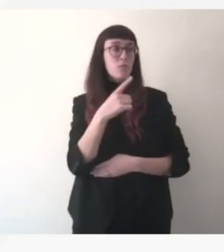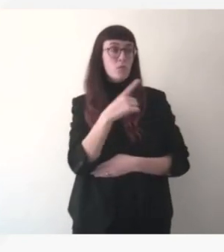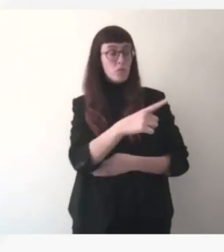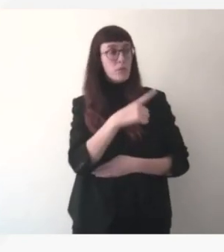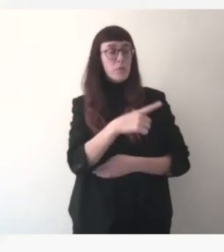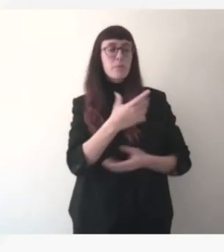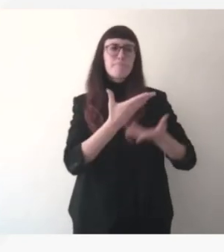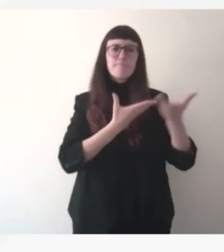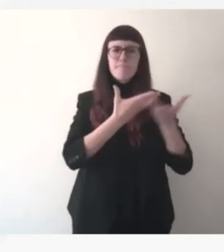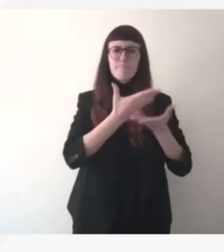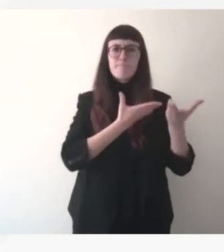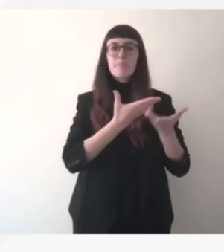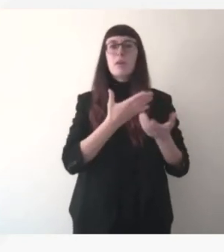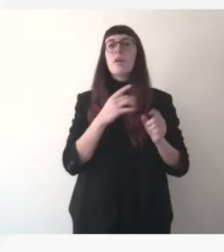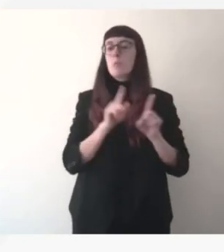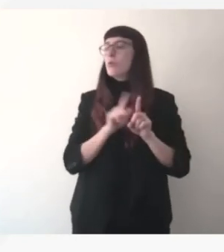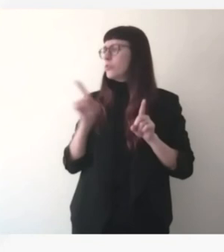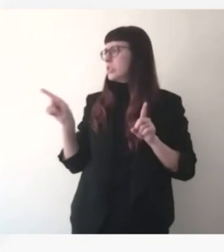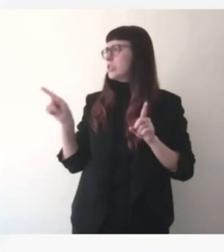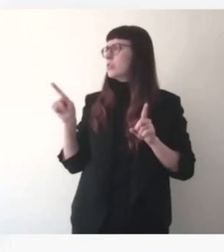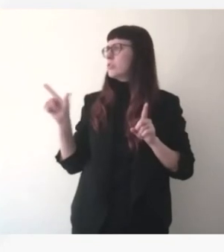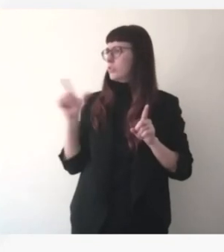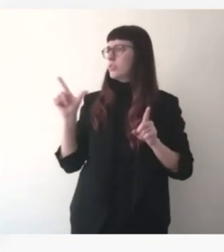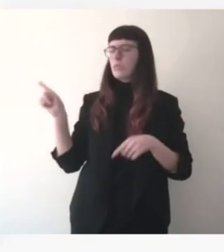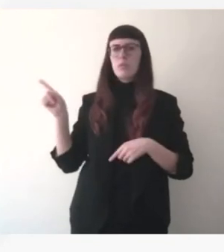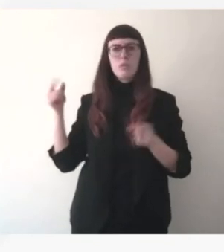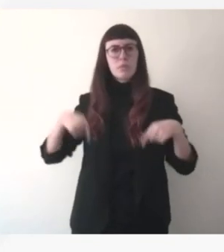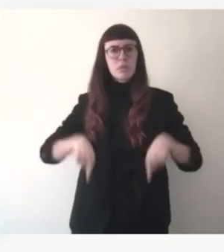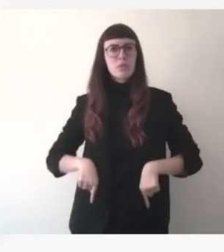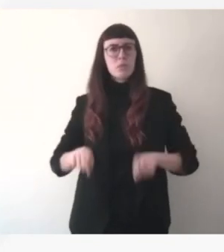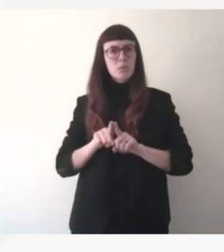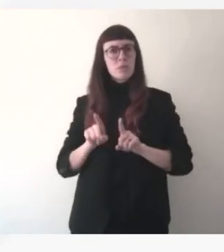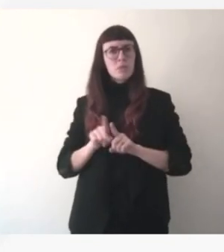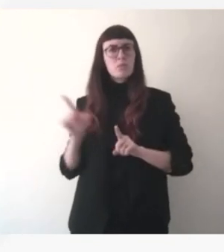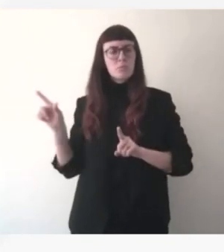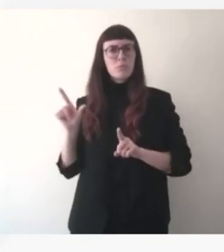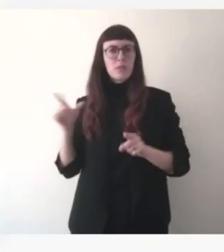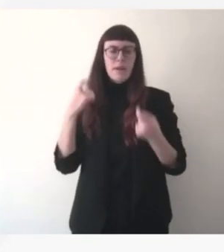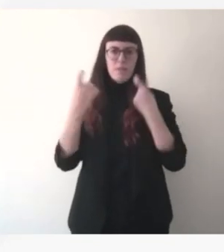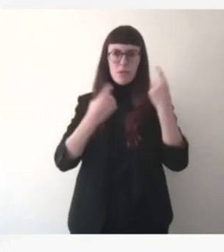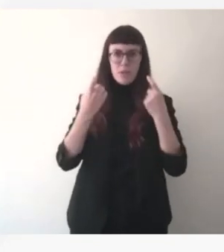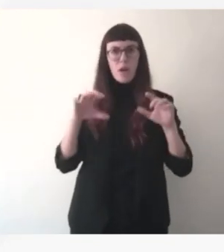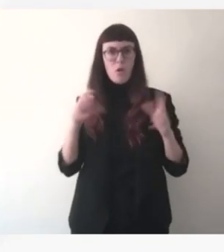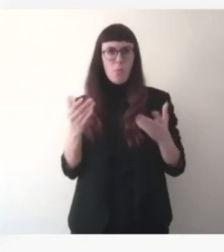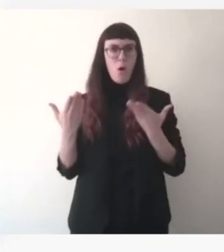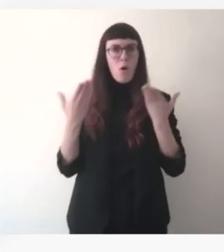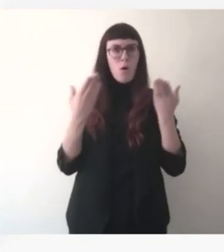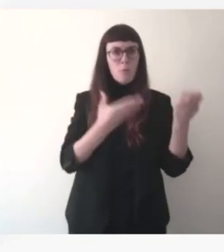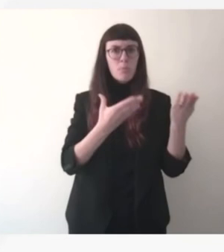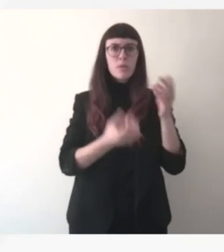travaillé Cédric et moi-même du reste pour pouvoir mettre en place et proposer en place un instrument